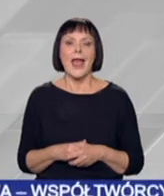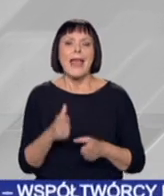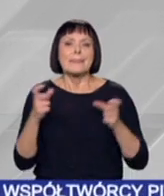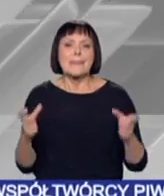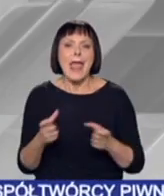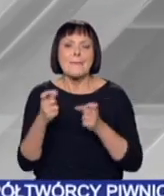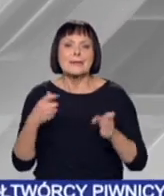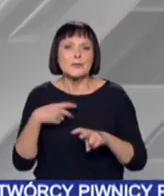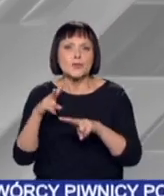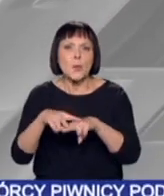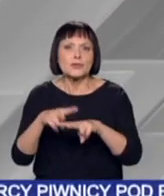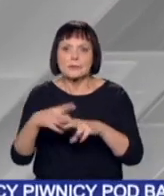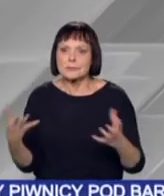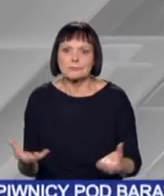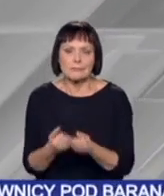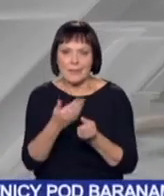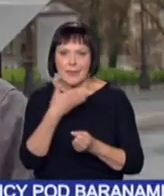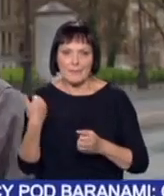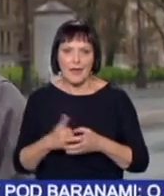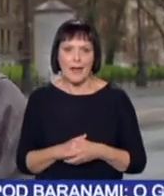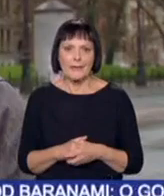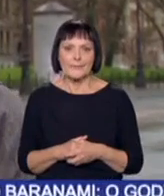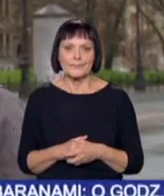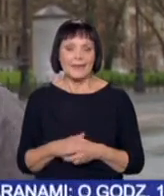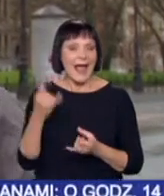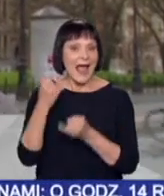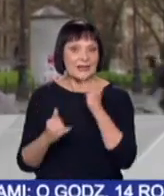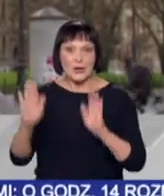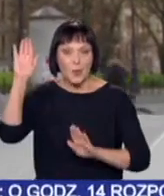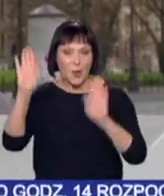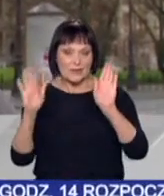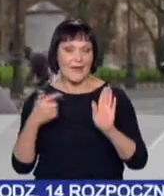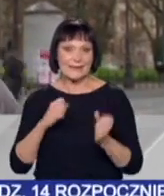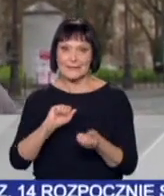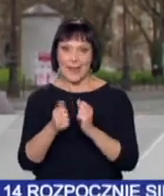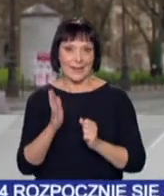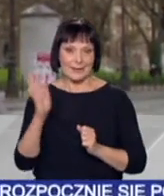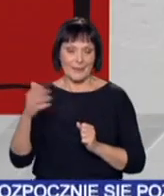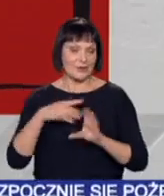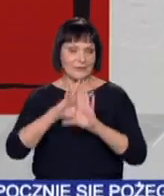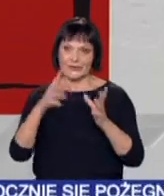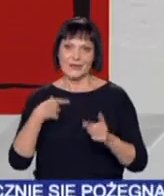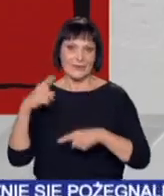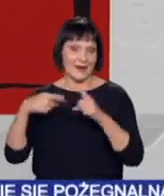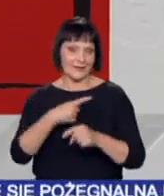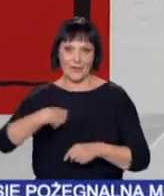Niebezpieczne urządzenie wciąż nieodnalezione. Jeżeli nie zagłosujemy, to nic nie zmieni, prawda? Więc wszystko w naszych rękach.